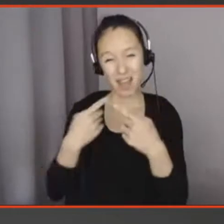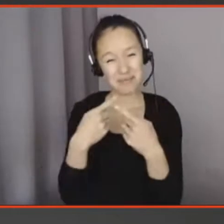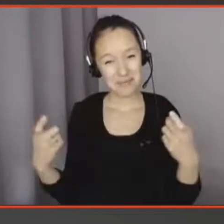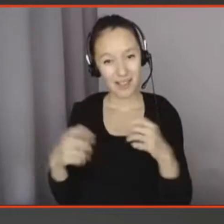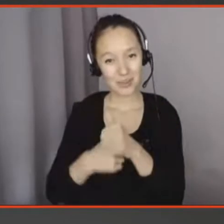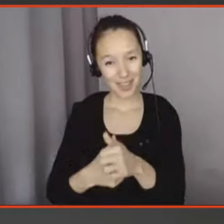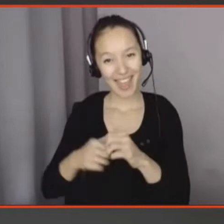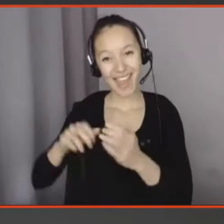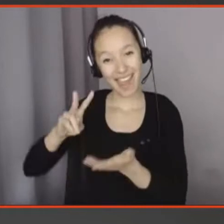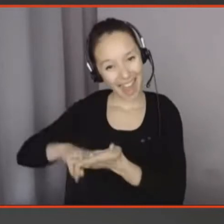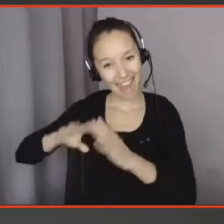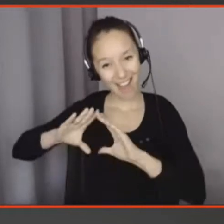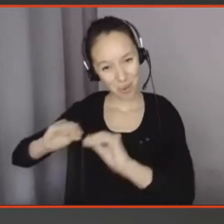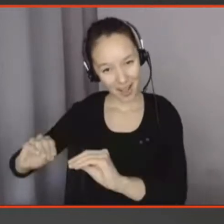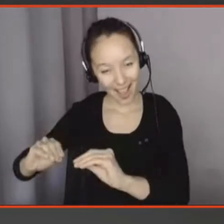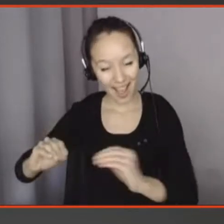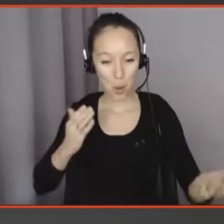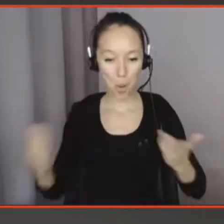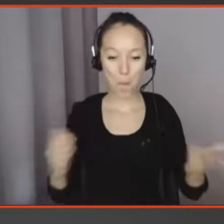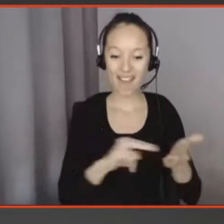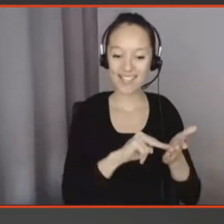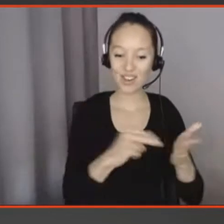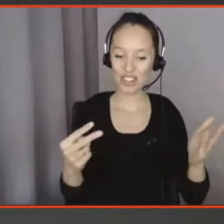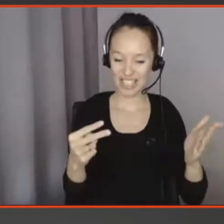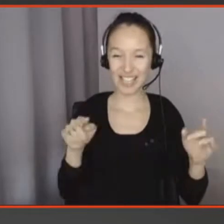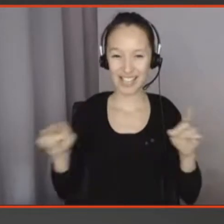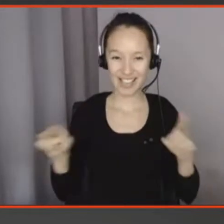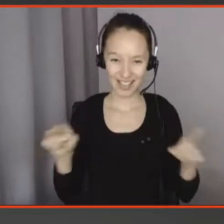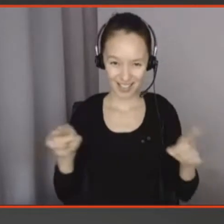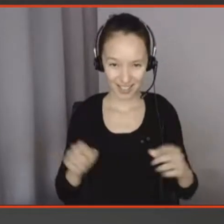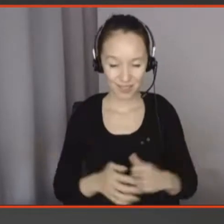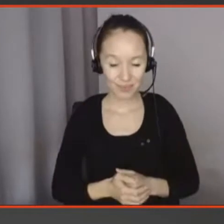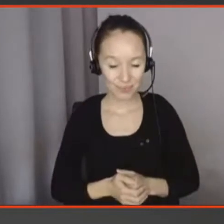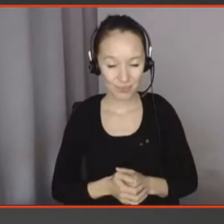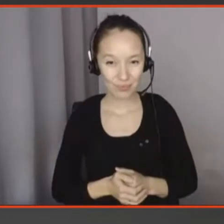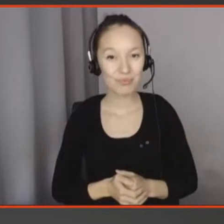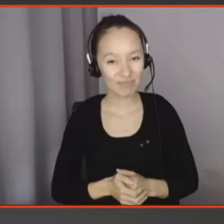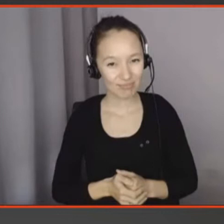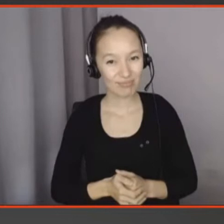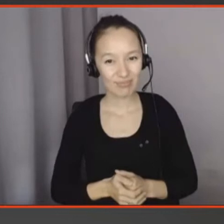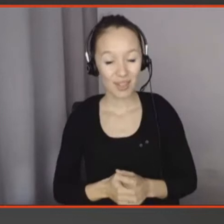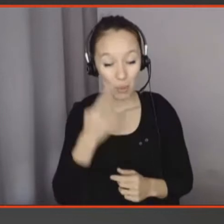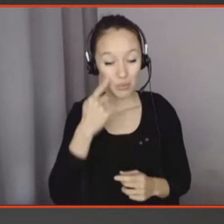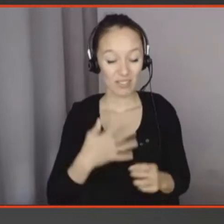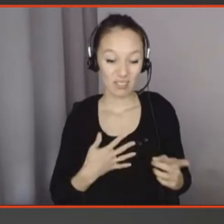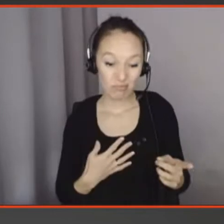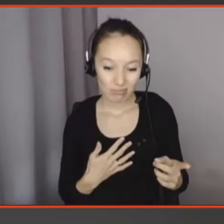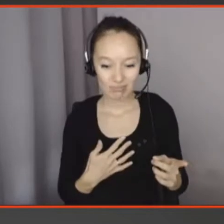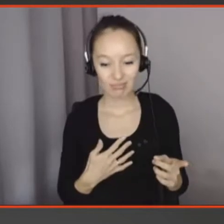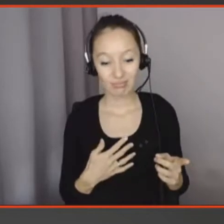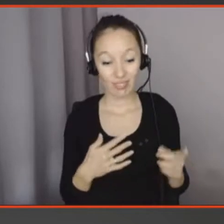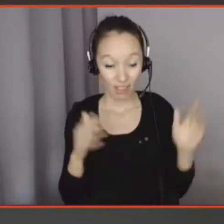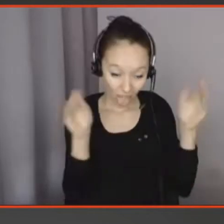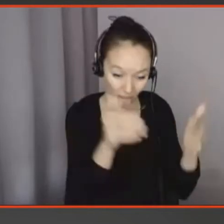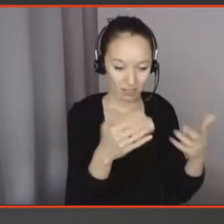gens me citaient, et que je l'ai comparé, en fait, aux technologies, qui sont un petit peu tristes à mes yeux, de se limiter au smartphone, à